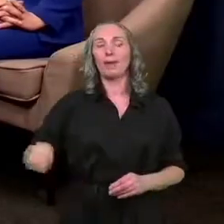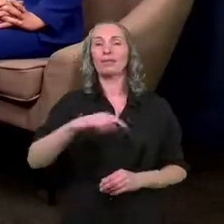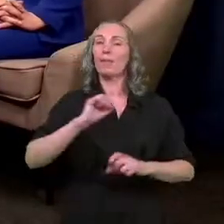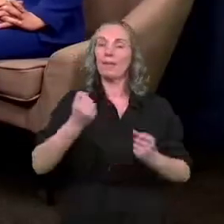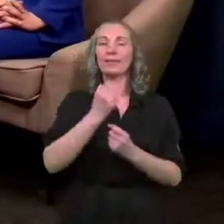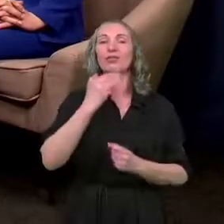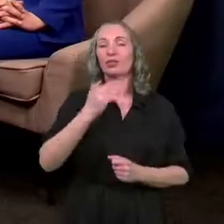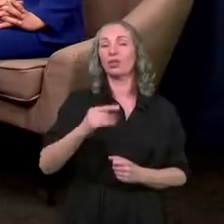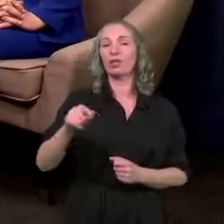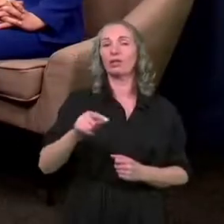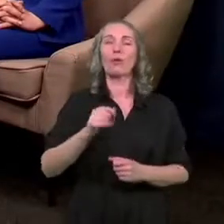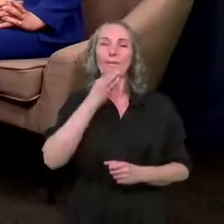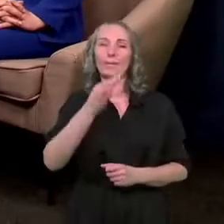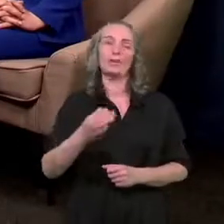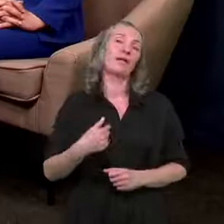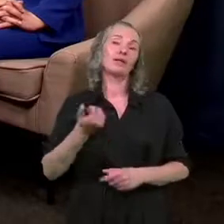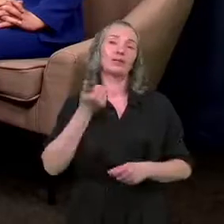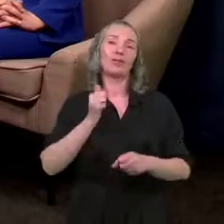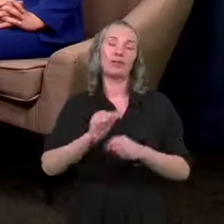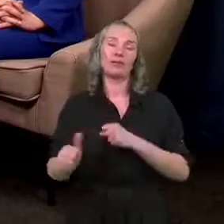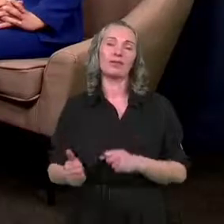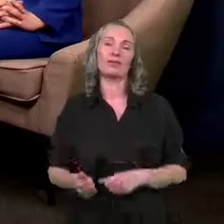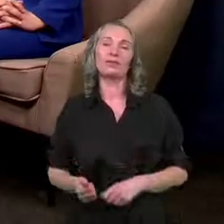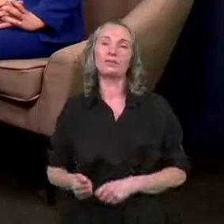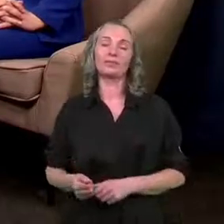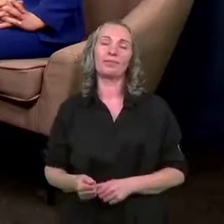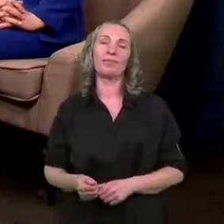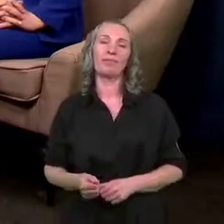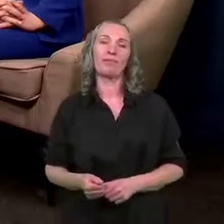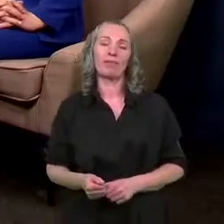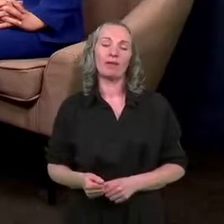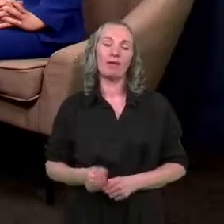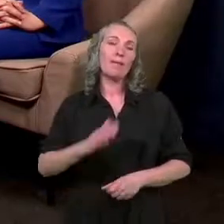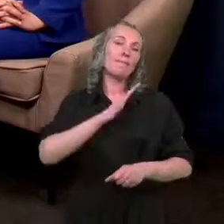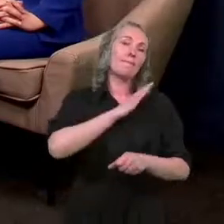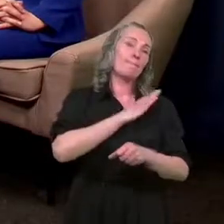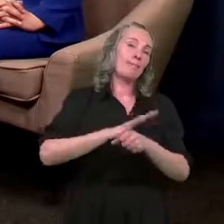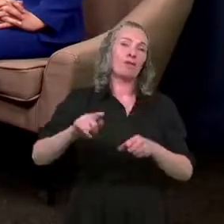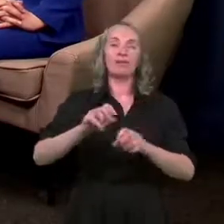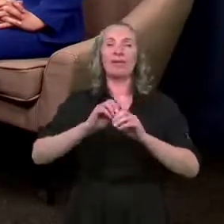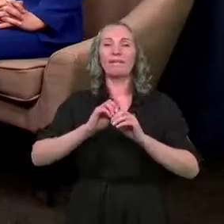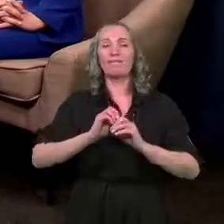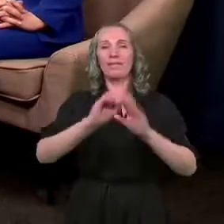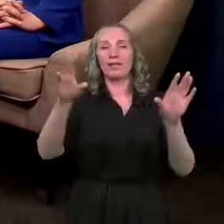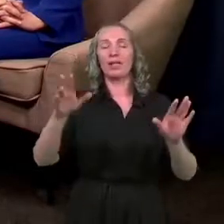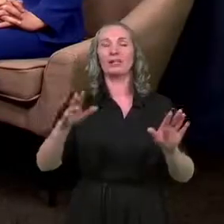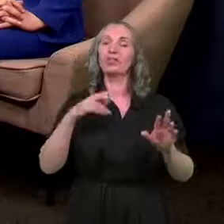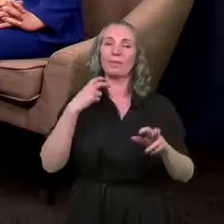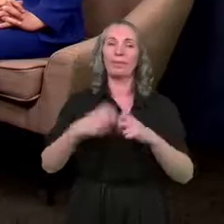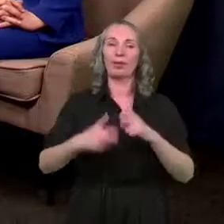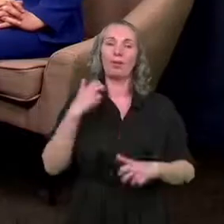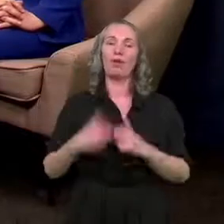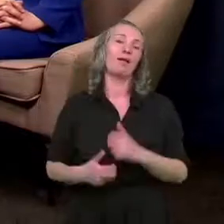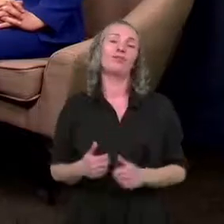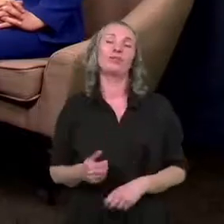bardzo dziękuję za to pytanie. Właściwie jest to takie pełne wyjaśnienie problemu,